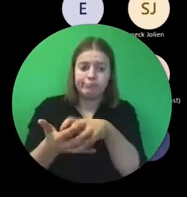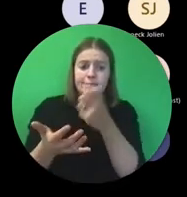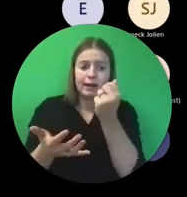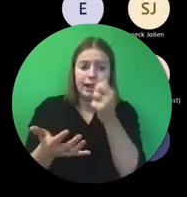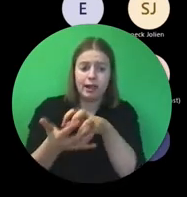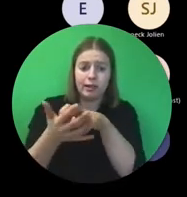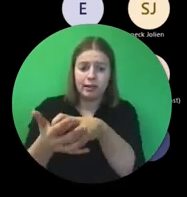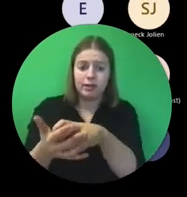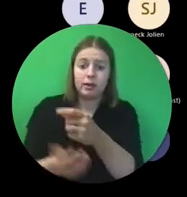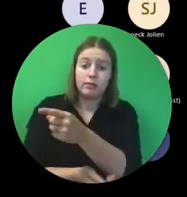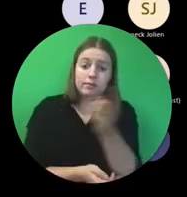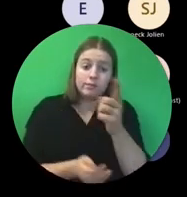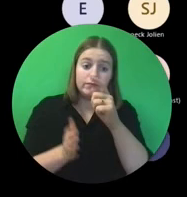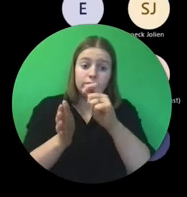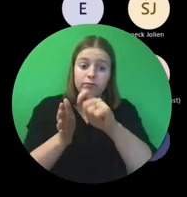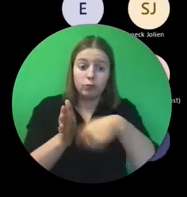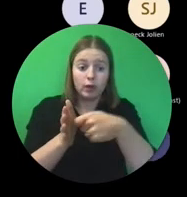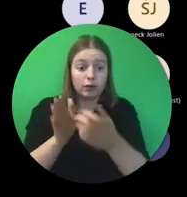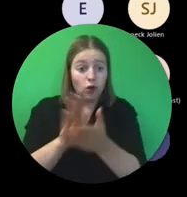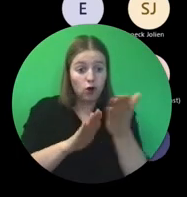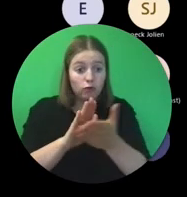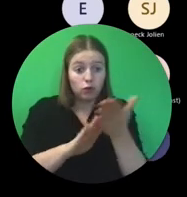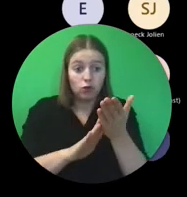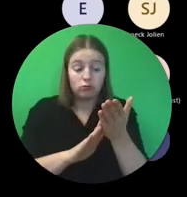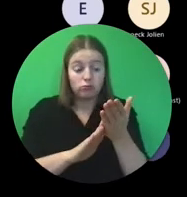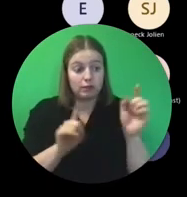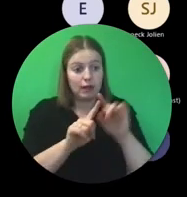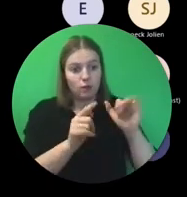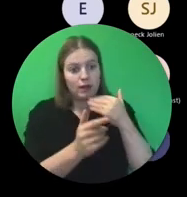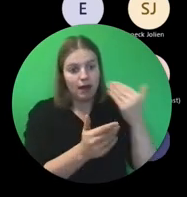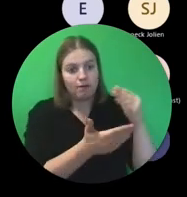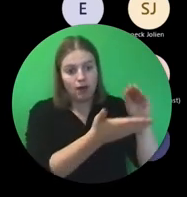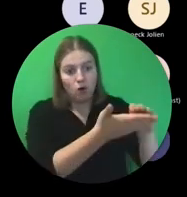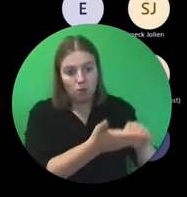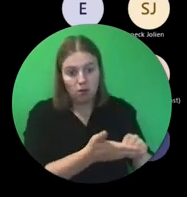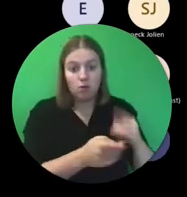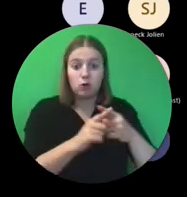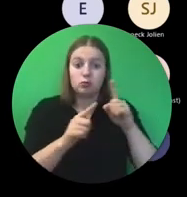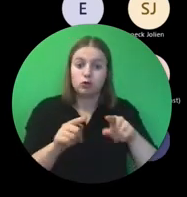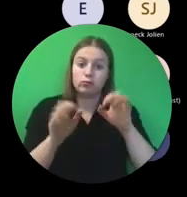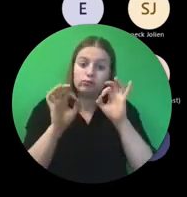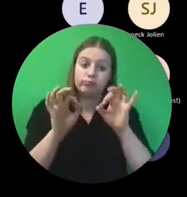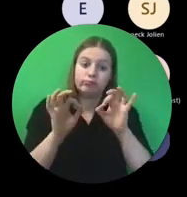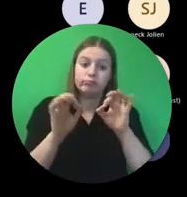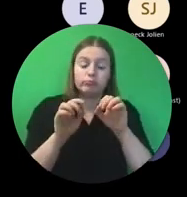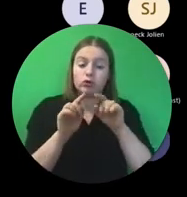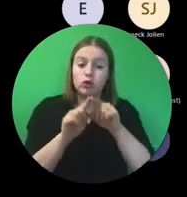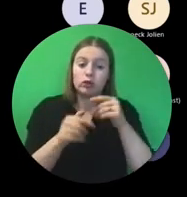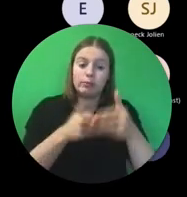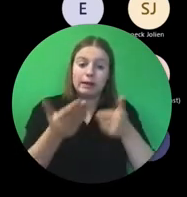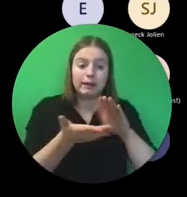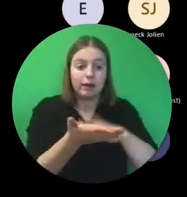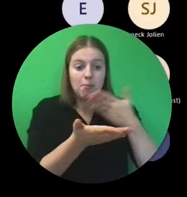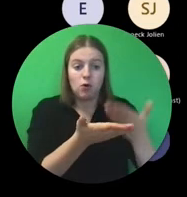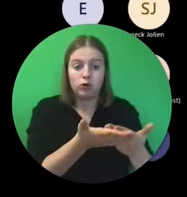voeren het project uit zoals voorzien in de aanvraag. En je rapporteert daar ook correct over. Dat zijn de twee elementen.